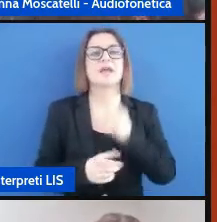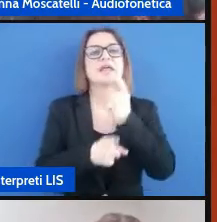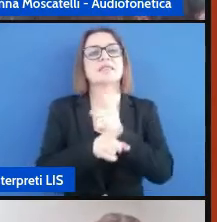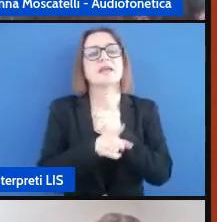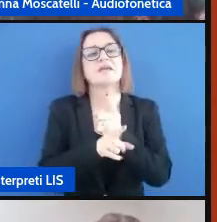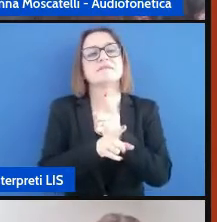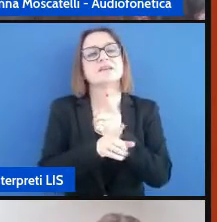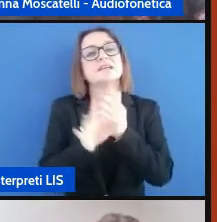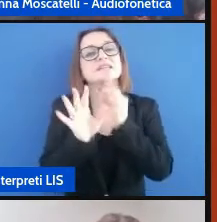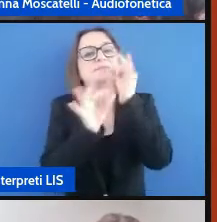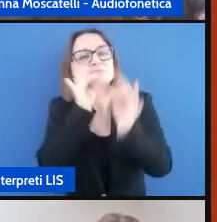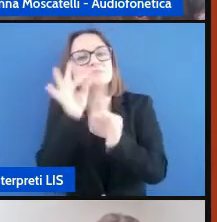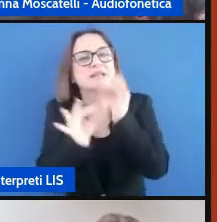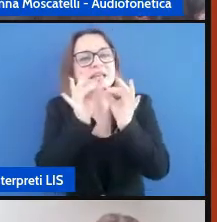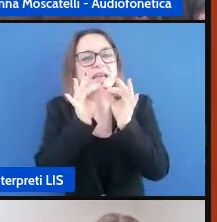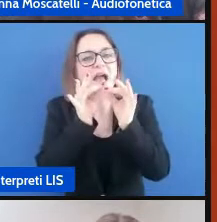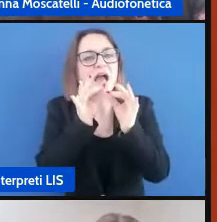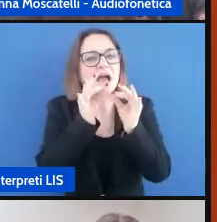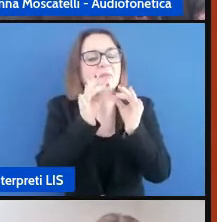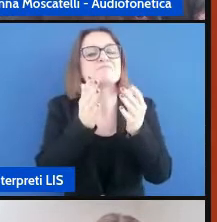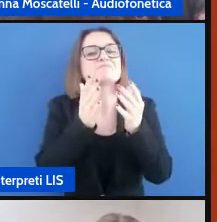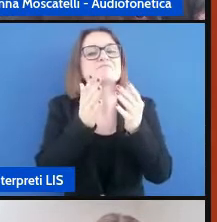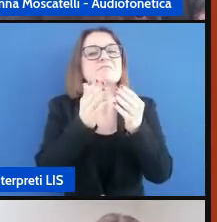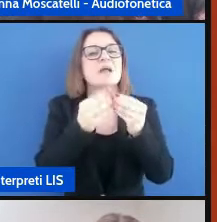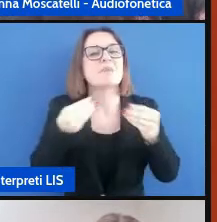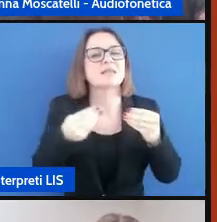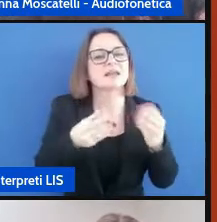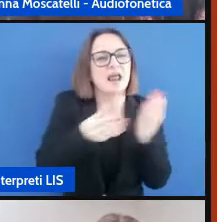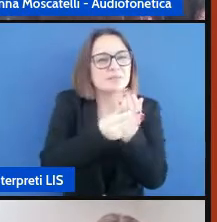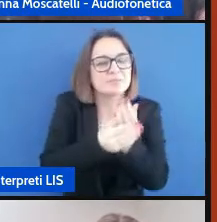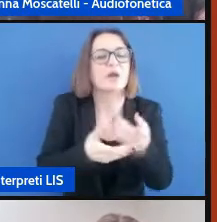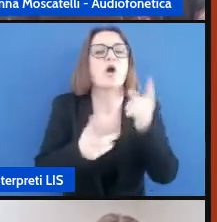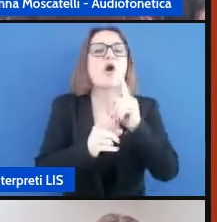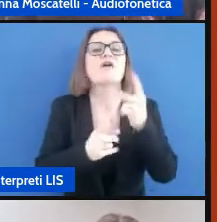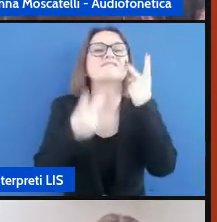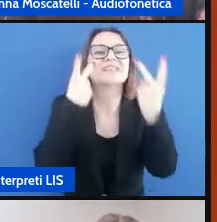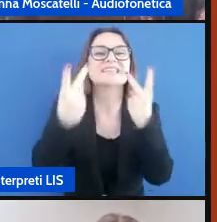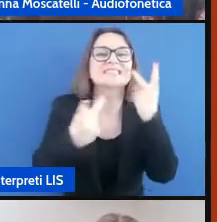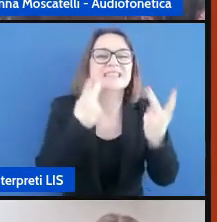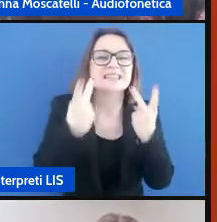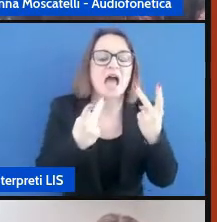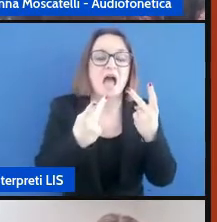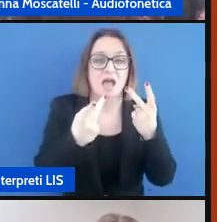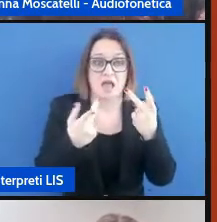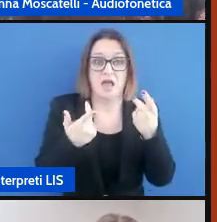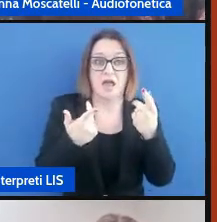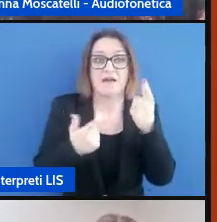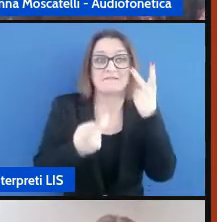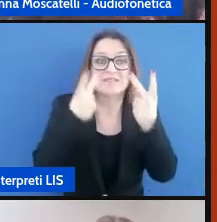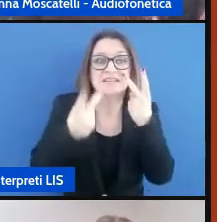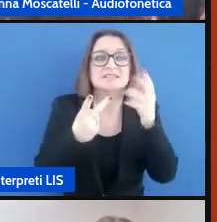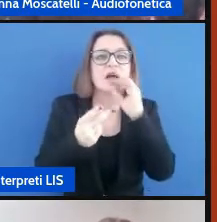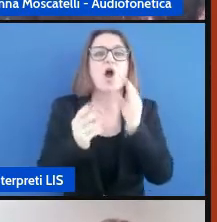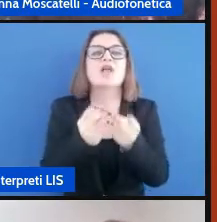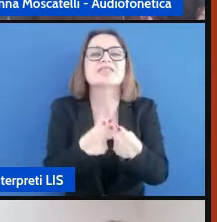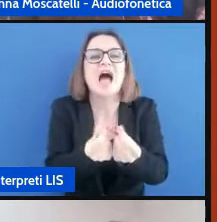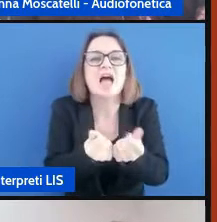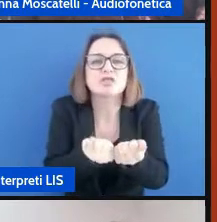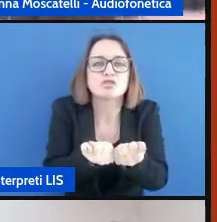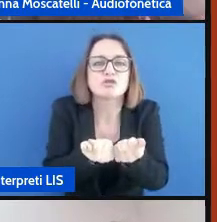sfruttando appunto questo canale della vista che per loro è molto sviluppato o anche del tatto quindi